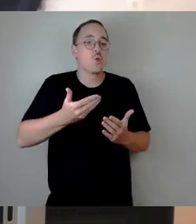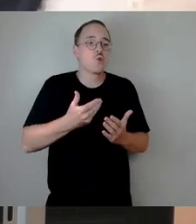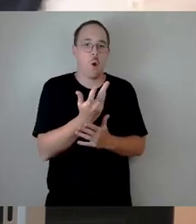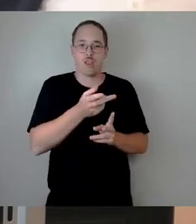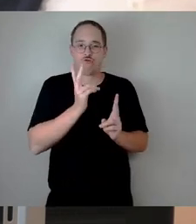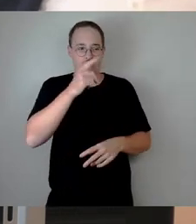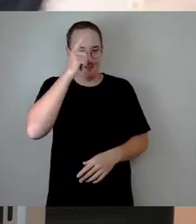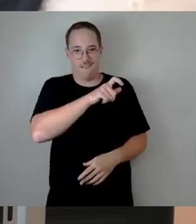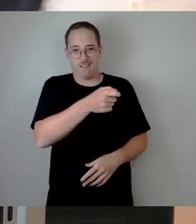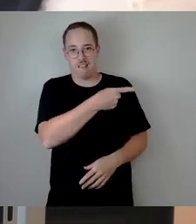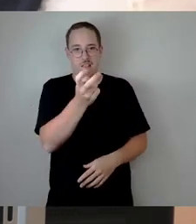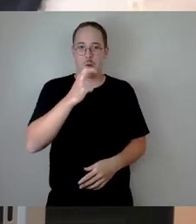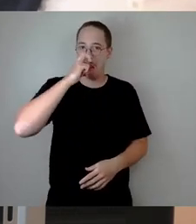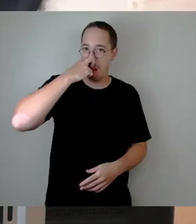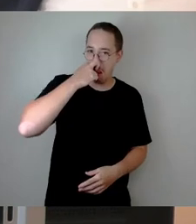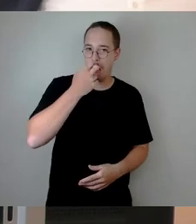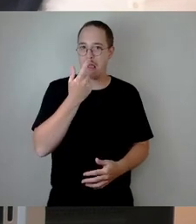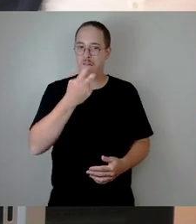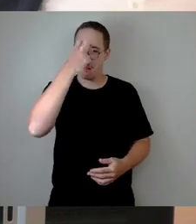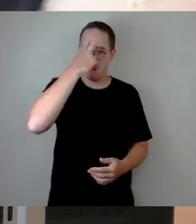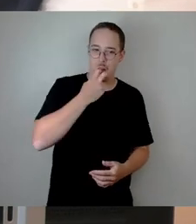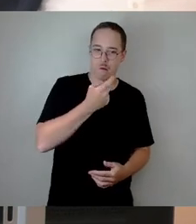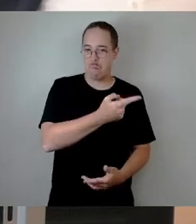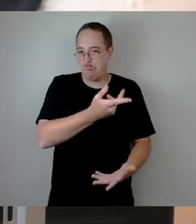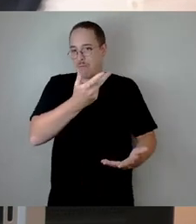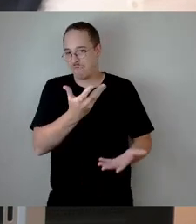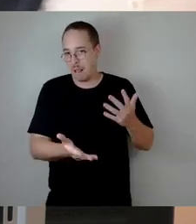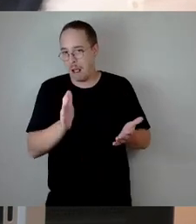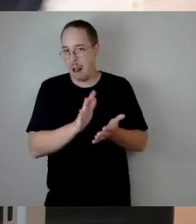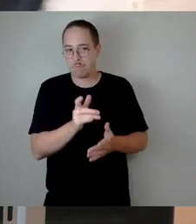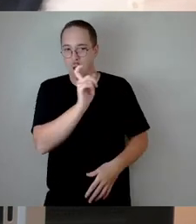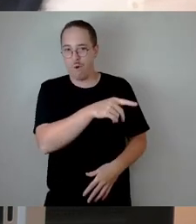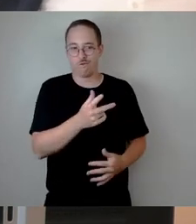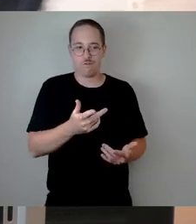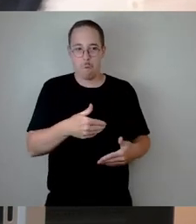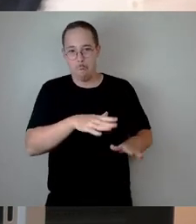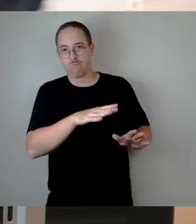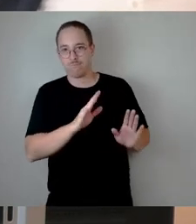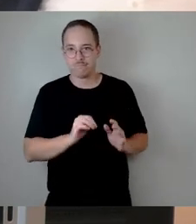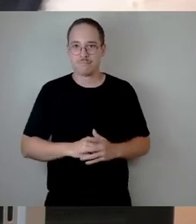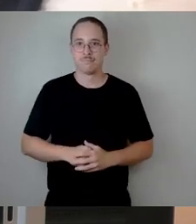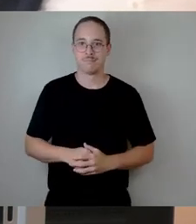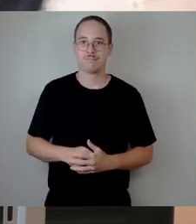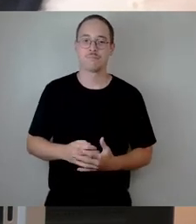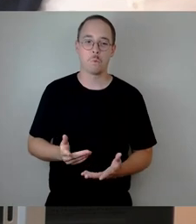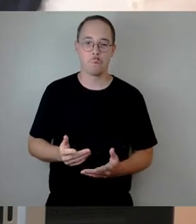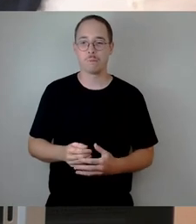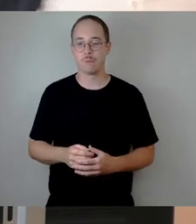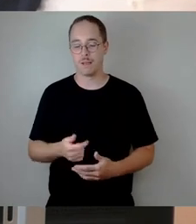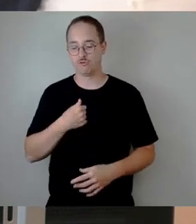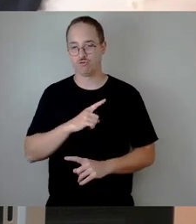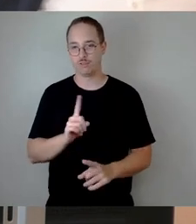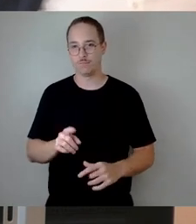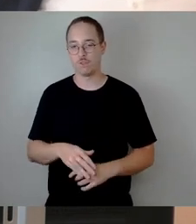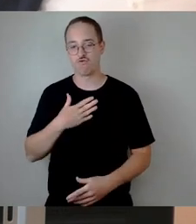Ich kann es kurz machen. Das Wichtigste ist, dass wir zu mehr Effizienz in diesem Stadtrat kommen. Das ist zumindest für unser Team